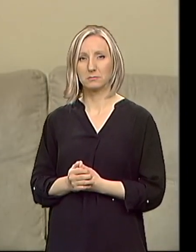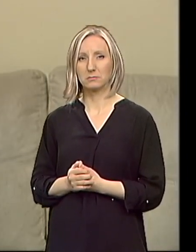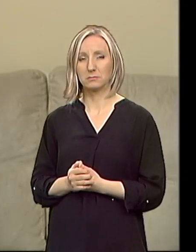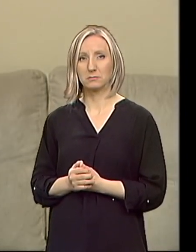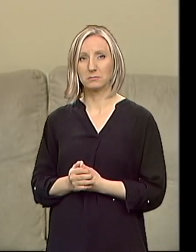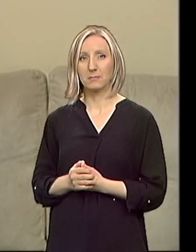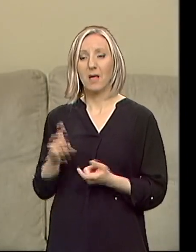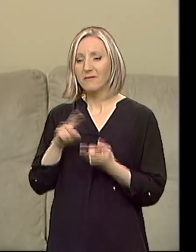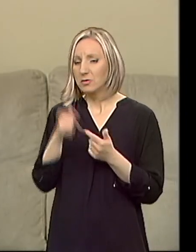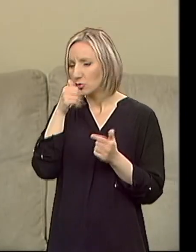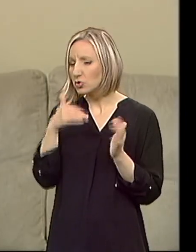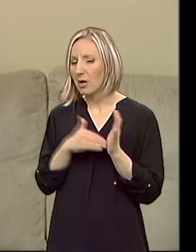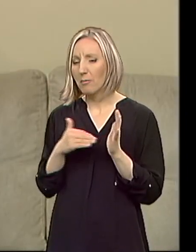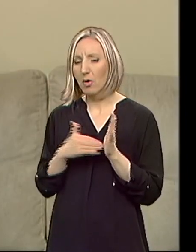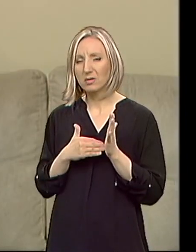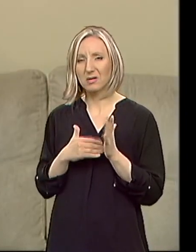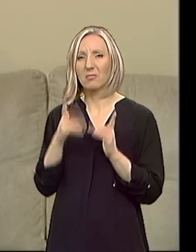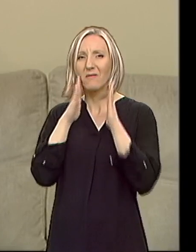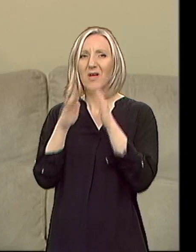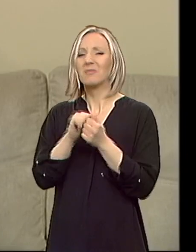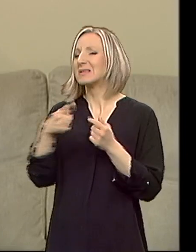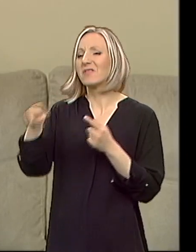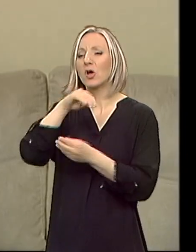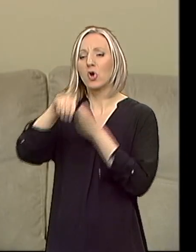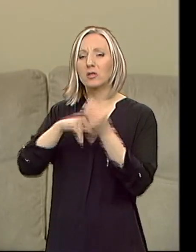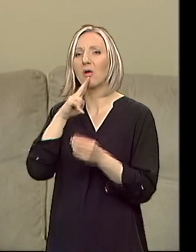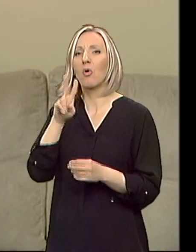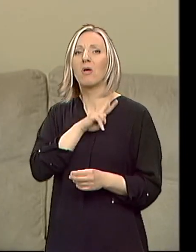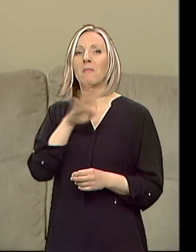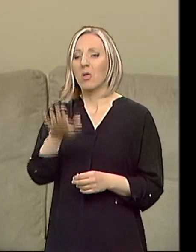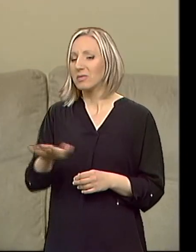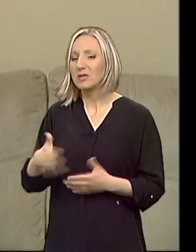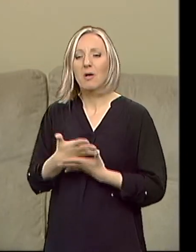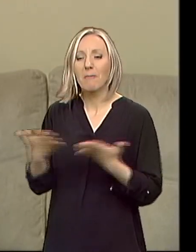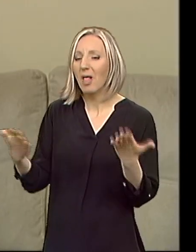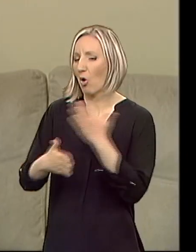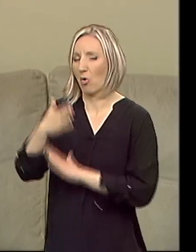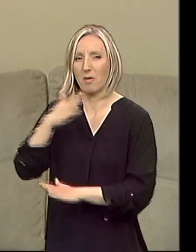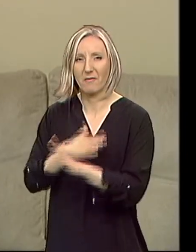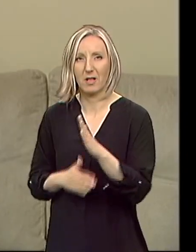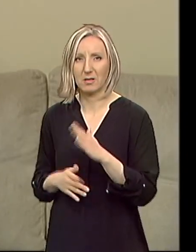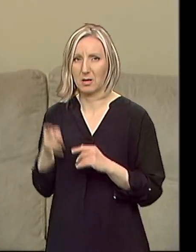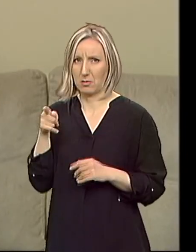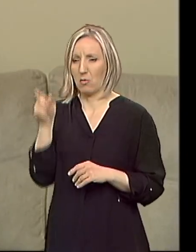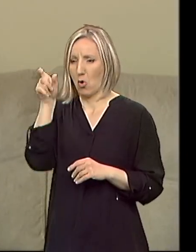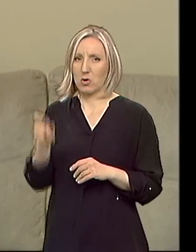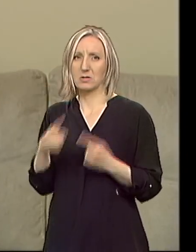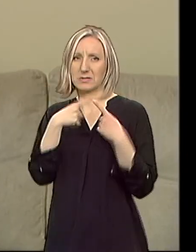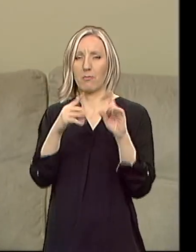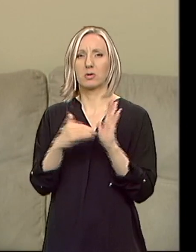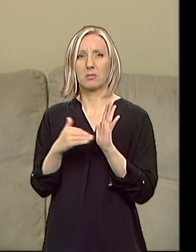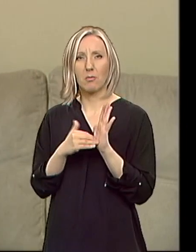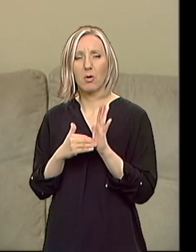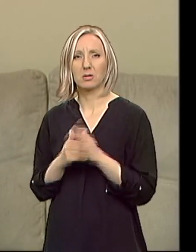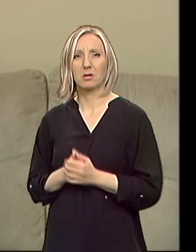šta je još potrebno? Pa kao, pretpostavljam da je tako i kod svih roditelja koji imaju djeca sa bilo kojim, on se vodi ili kao osoba sa posebnom